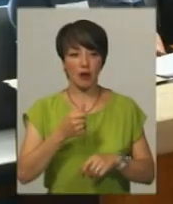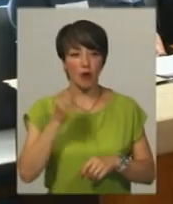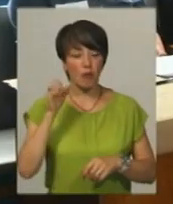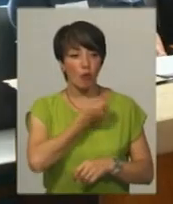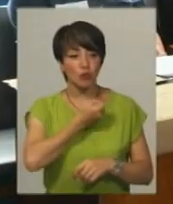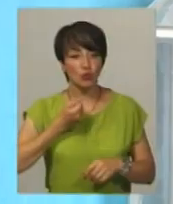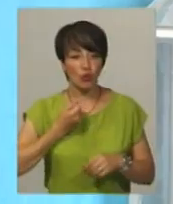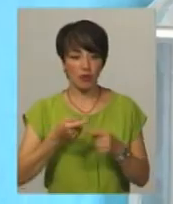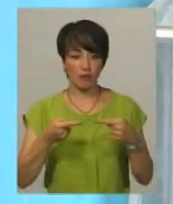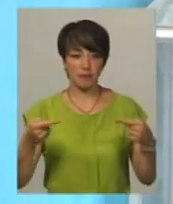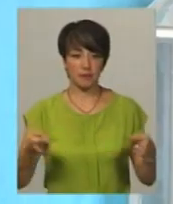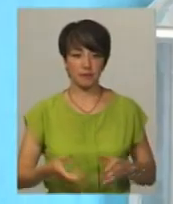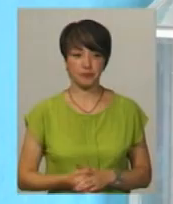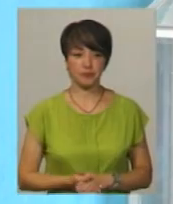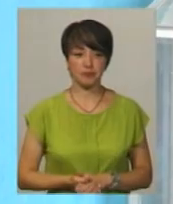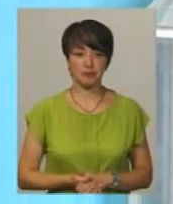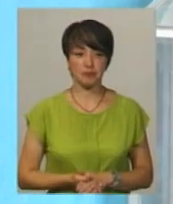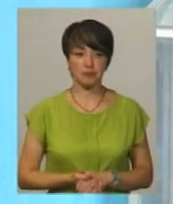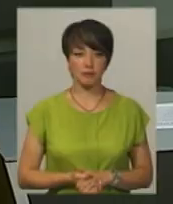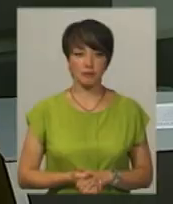Боровець, Дем'ян Цегольник. Новини.